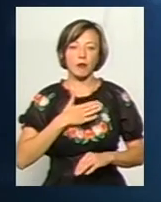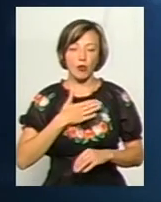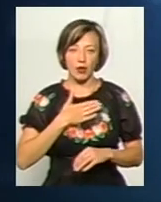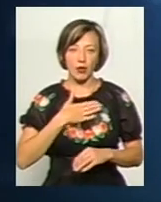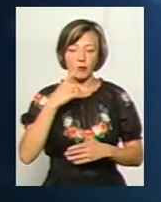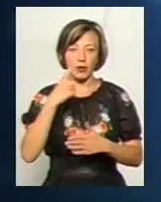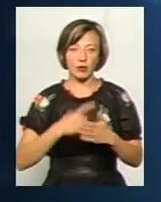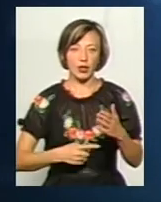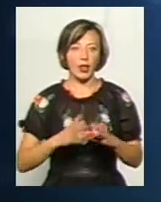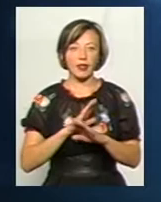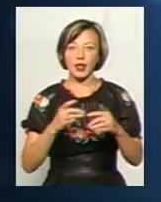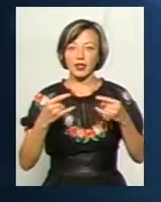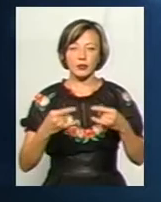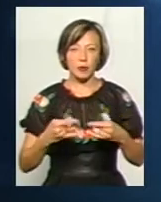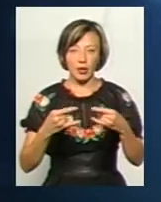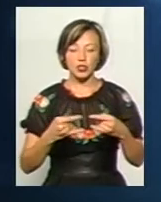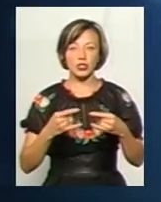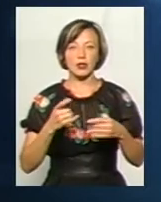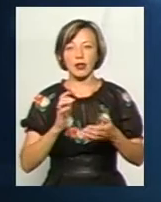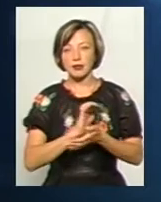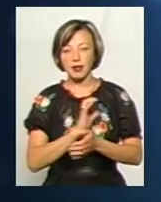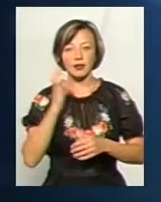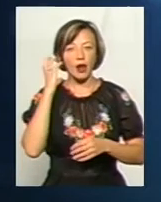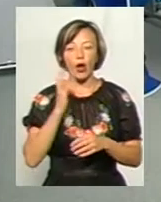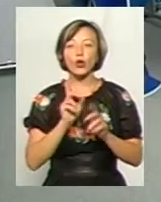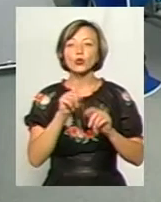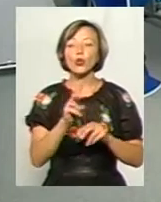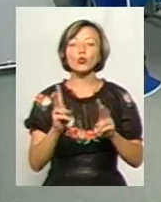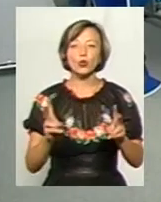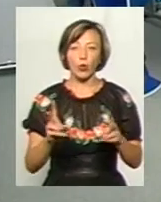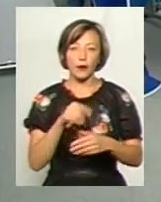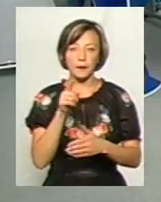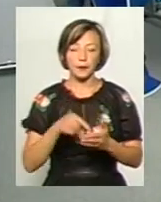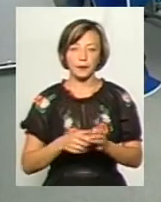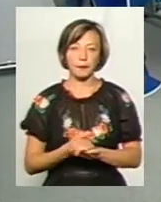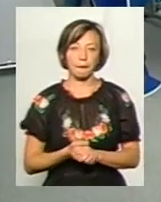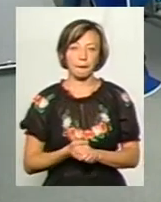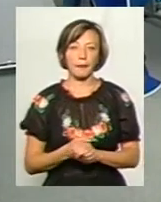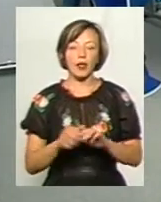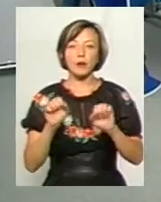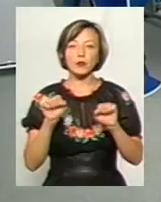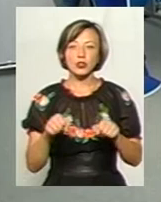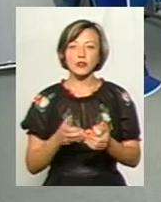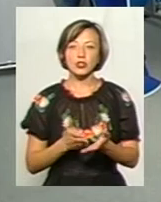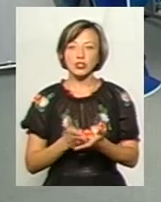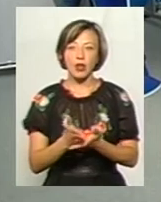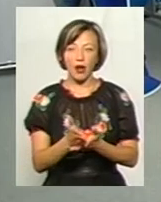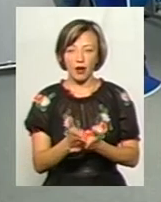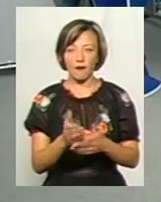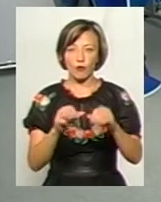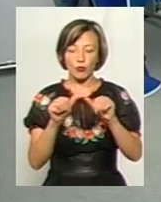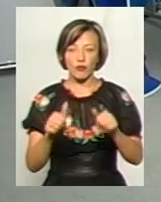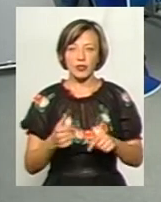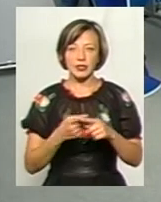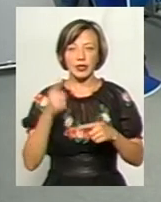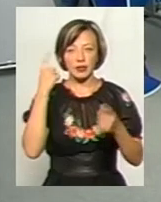перегляд. Якщо не телебачення, не ЗМІ, тоді, Максим? Варто ще зауважити, що важливий сам шлях формування цієї ідеї. Ми ще